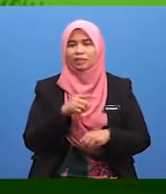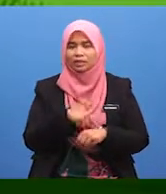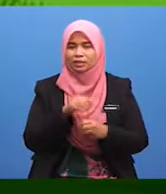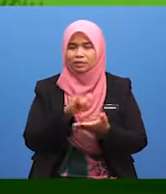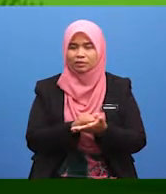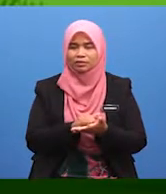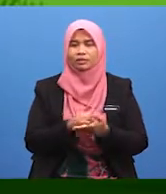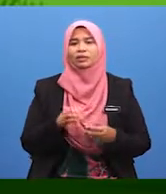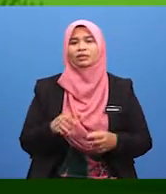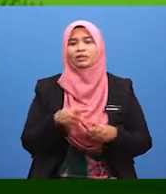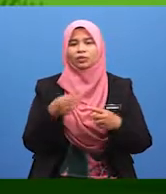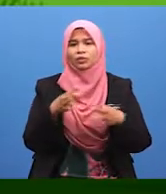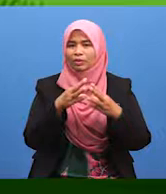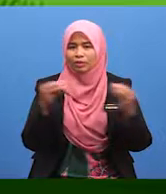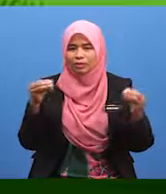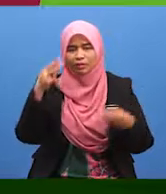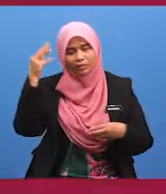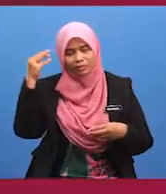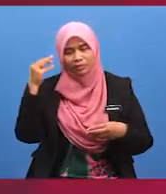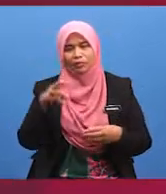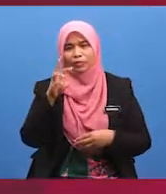mabuknya, wajib dilakukan semula.